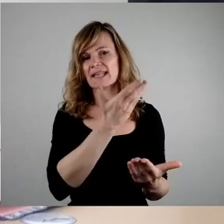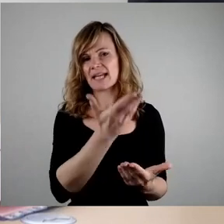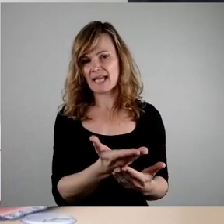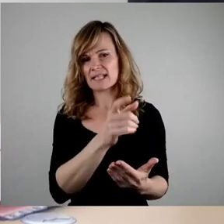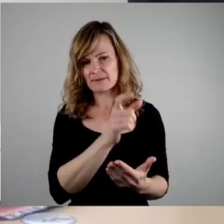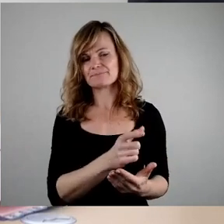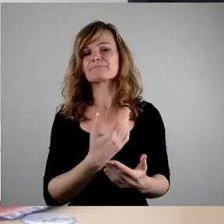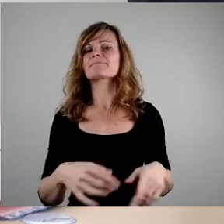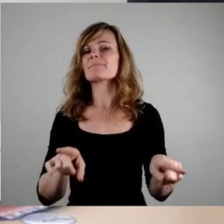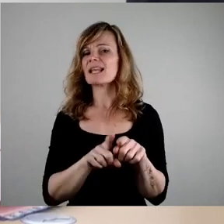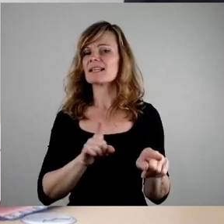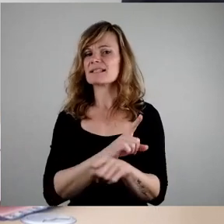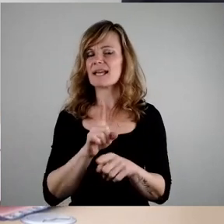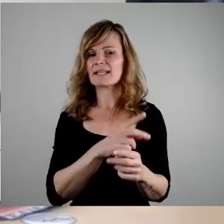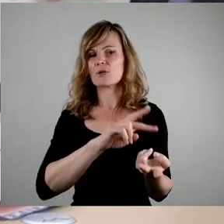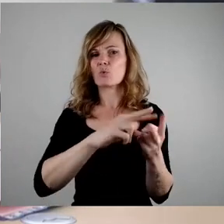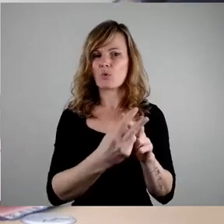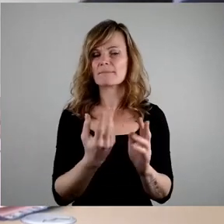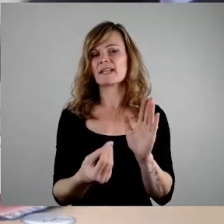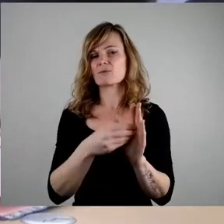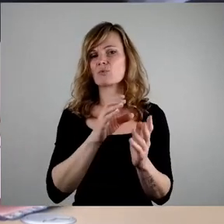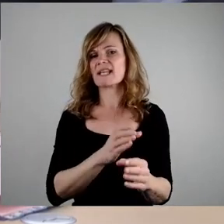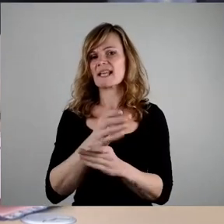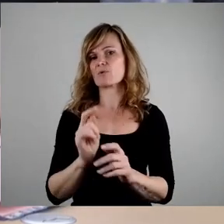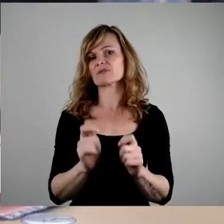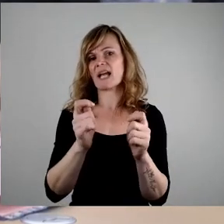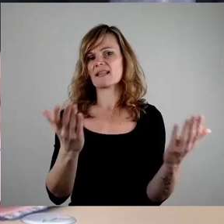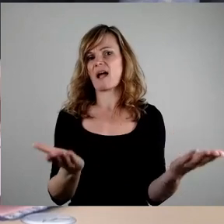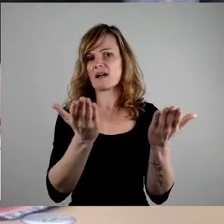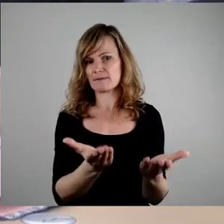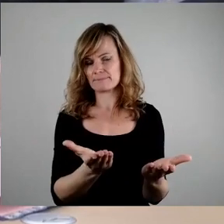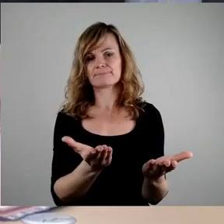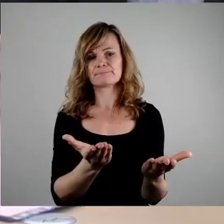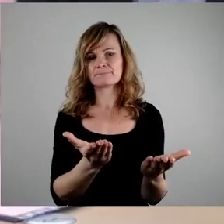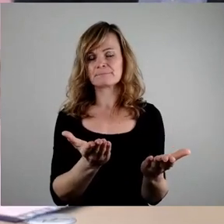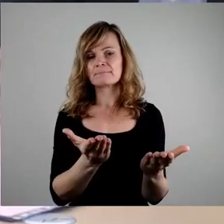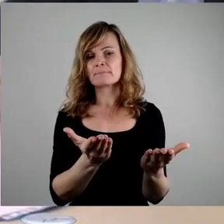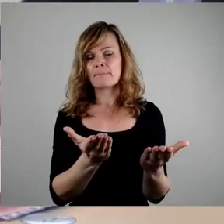einen Ersetzungsantrag vorgelegt und ich denke der